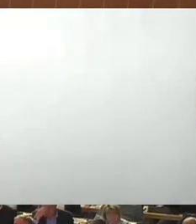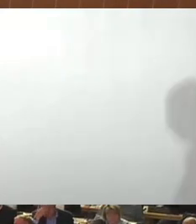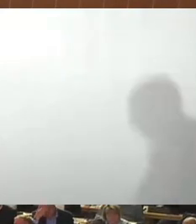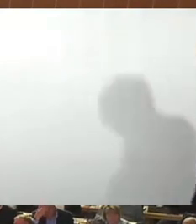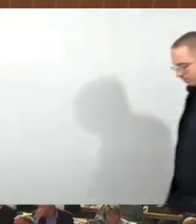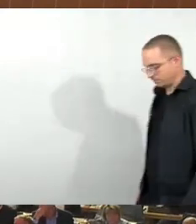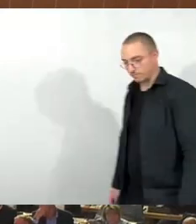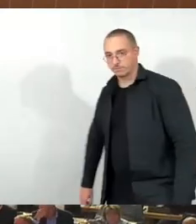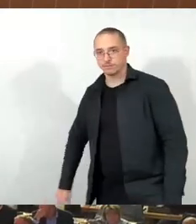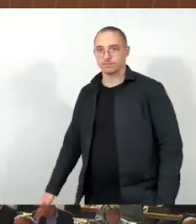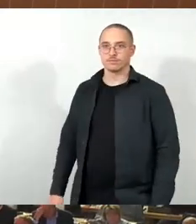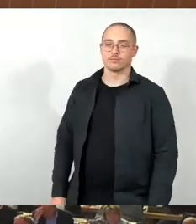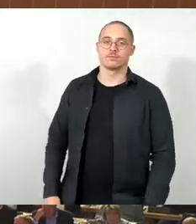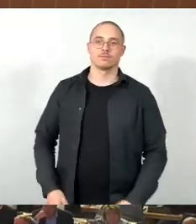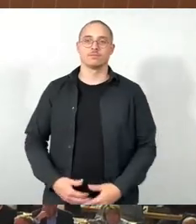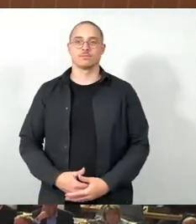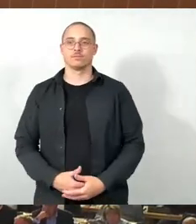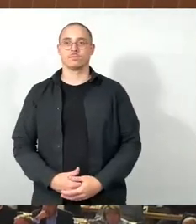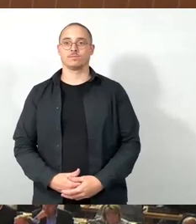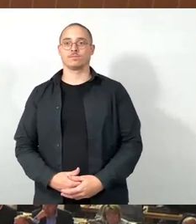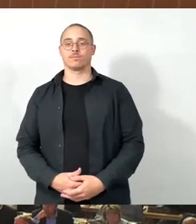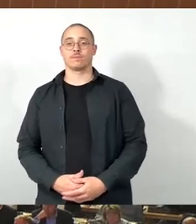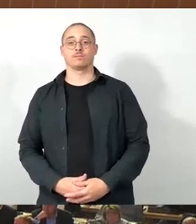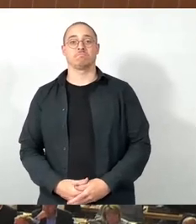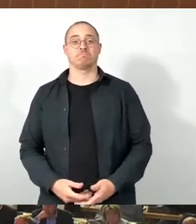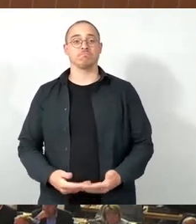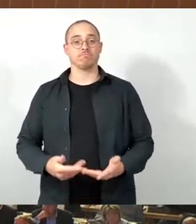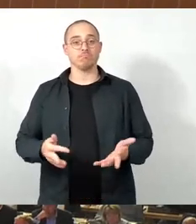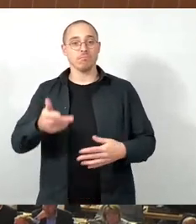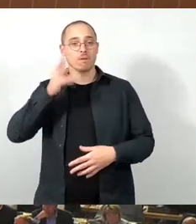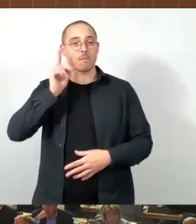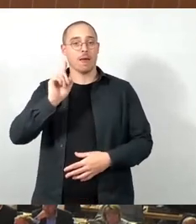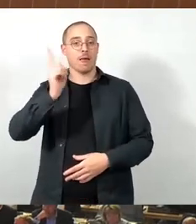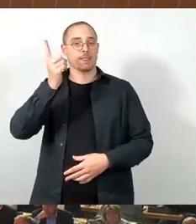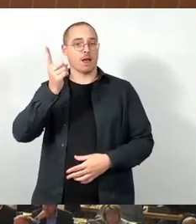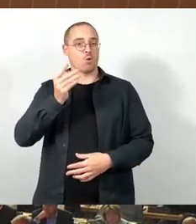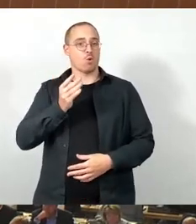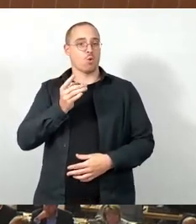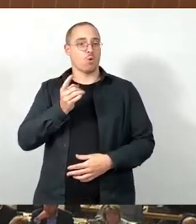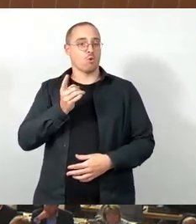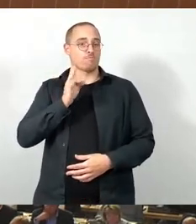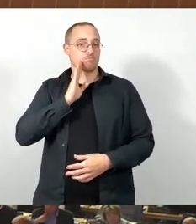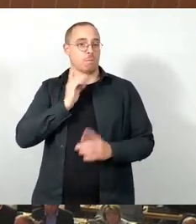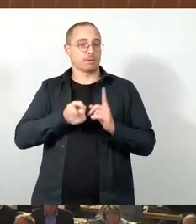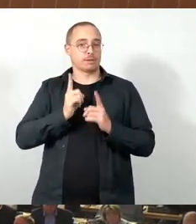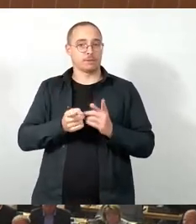Ja, Herr Erster, Oberbürgermeister, meine Damen und Herren. Radwege sind ja bei uns mein Thema.